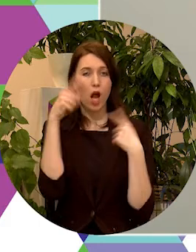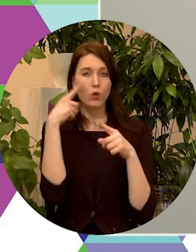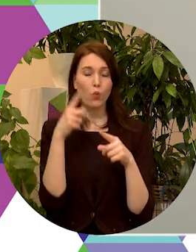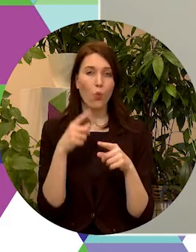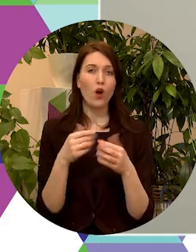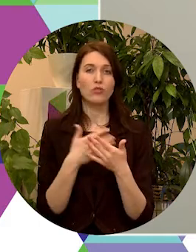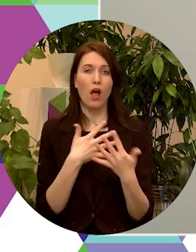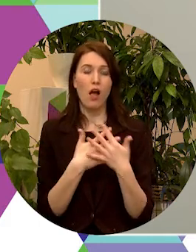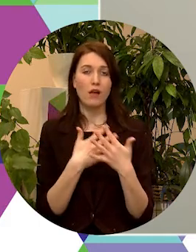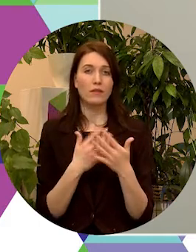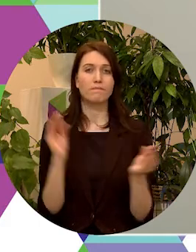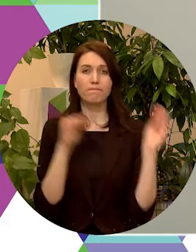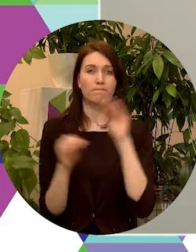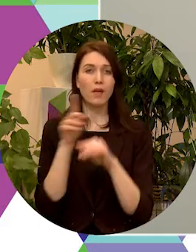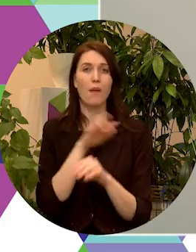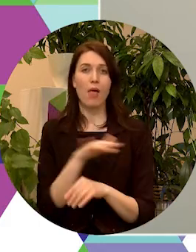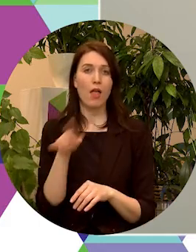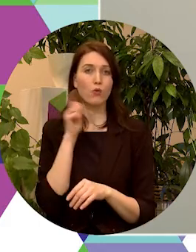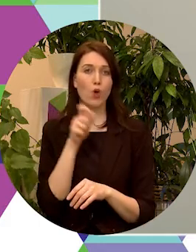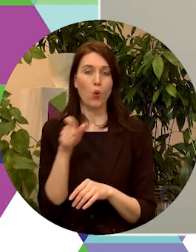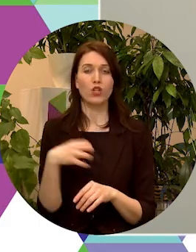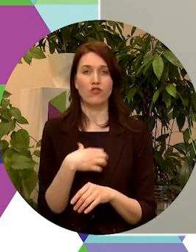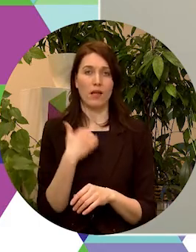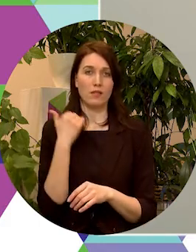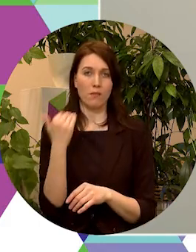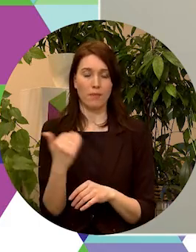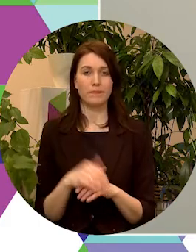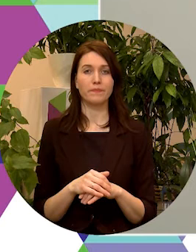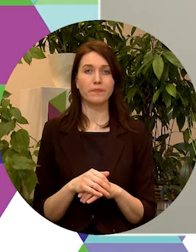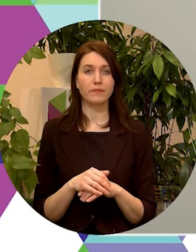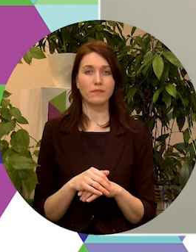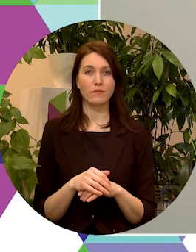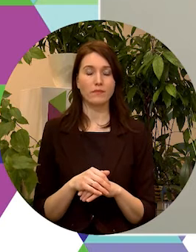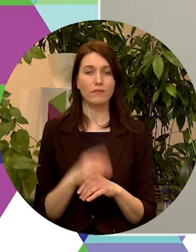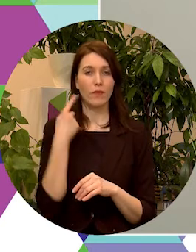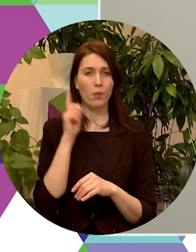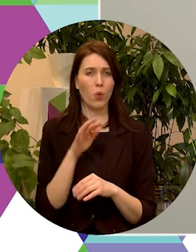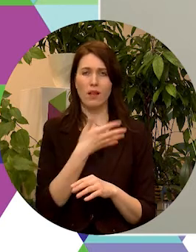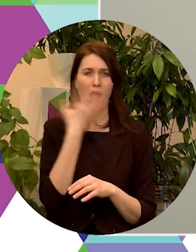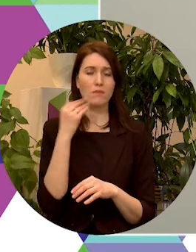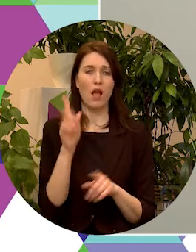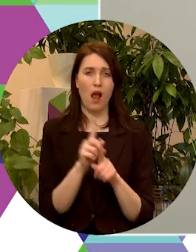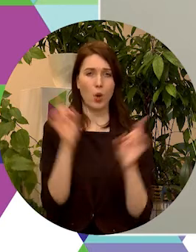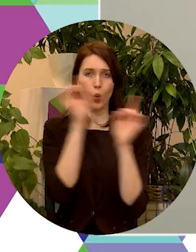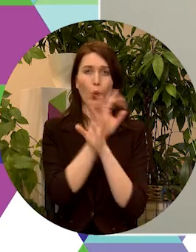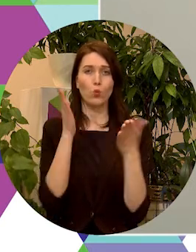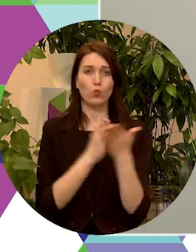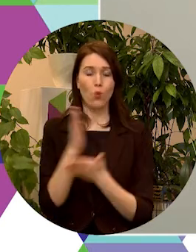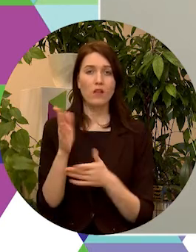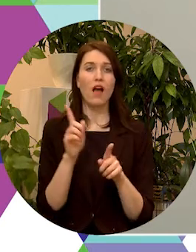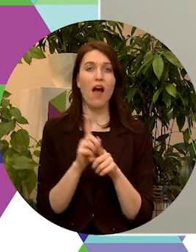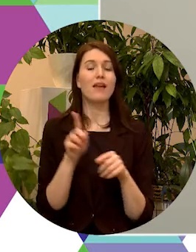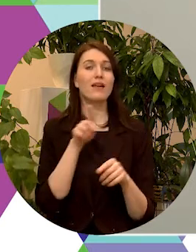saturu, kas atbilst bērnu un jauniešu vajadzībām. Protams, netiek aizmirst arī kultūras nozara un taisa teiktā jauno